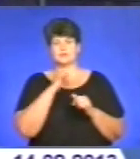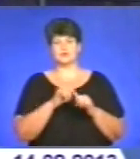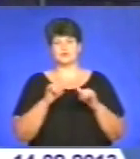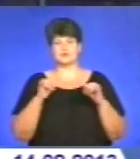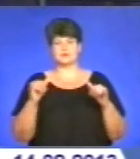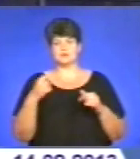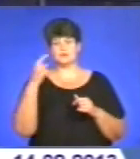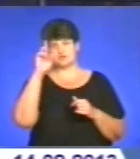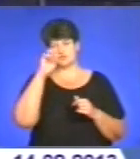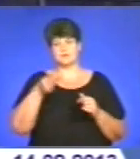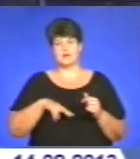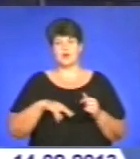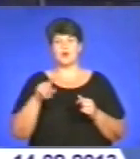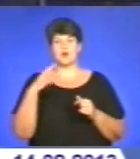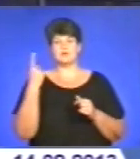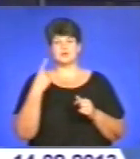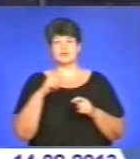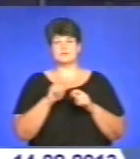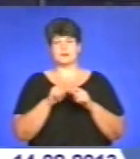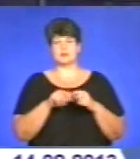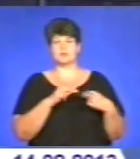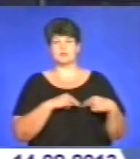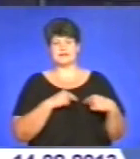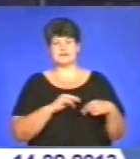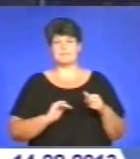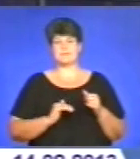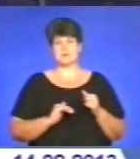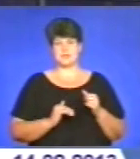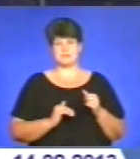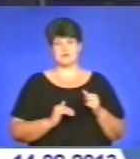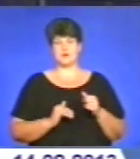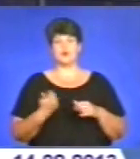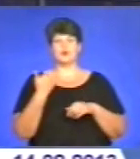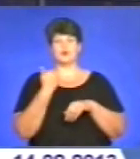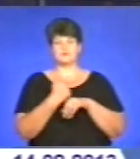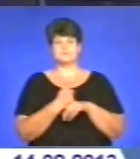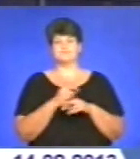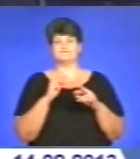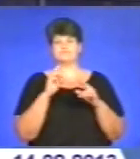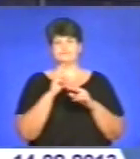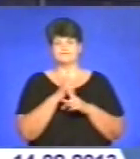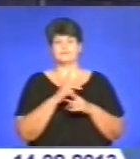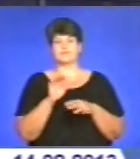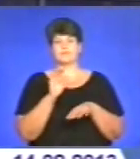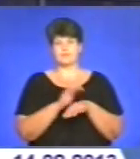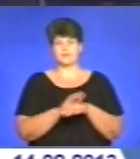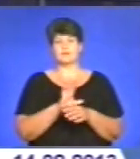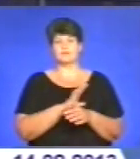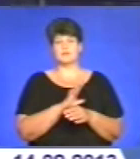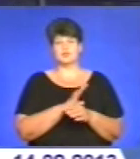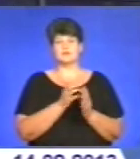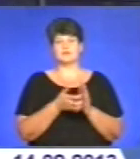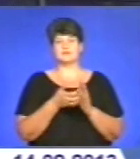адміністрації, обласної інспекції з питань праці та підприємців. Головними негативними факторами на ринку праці є